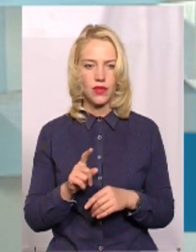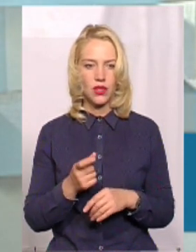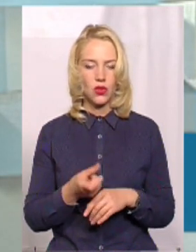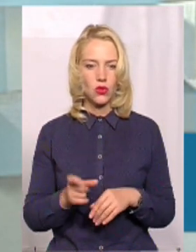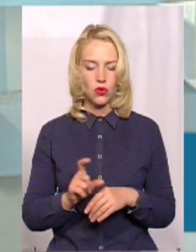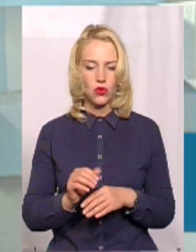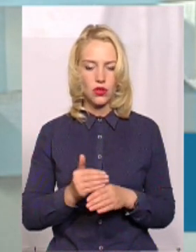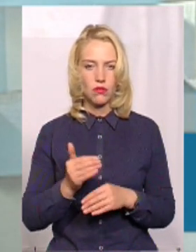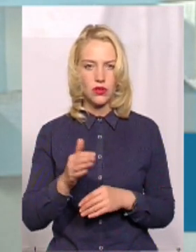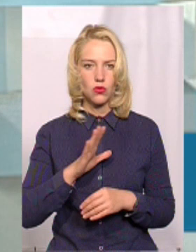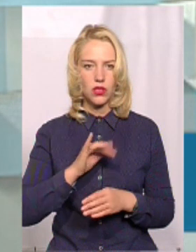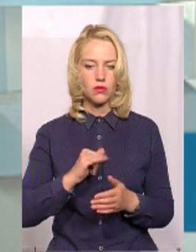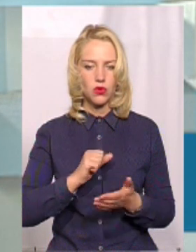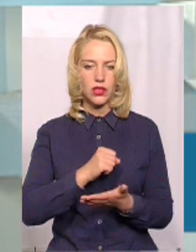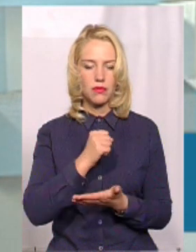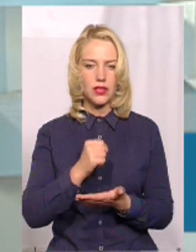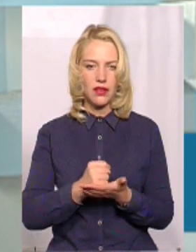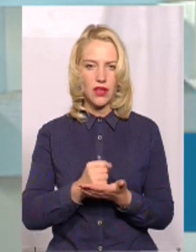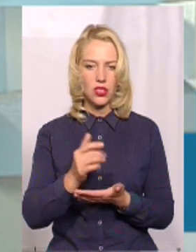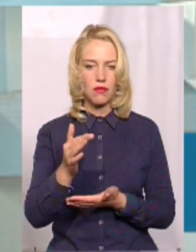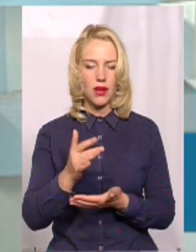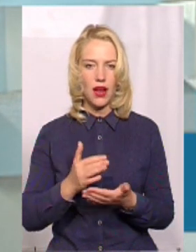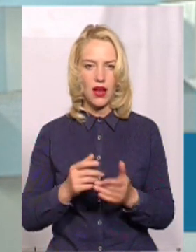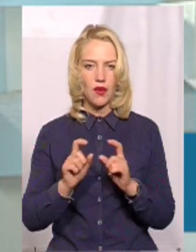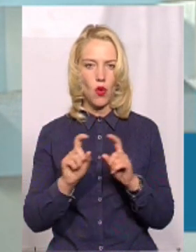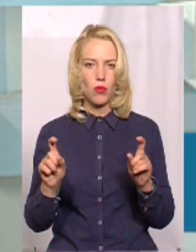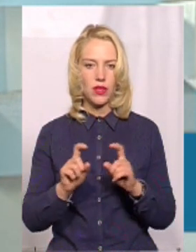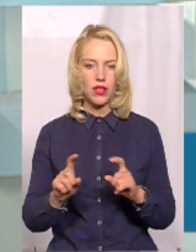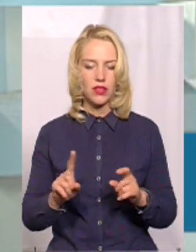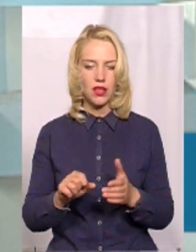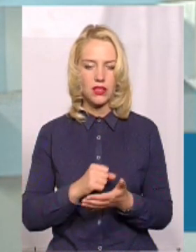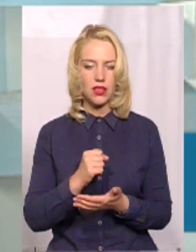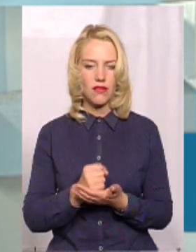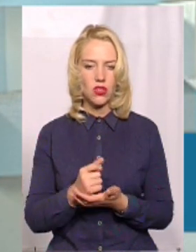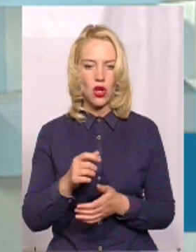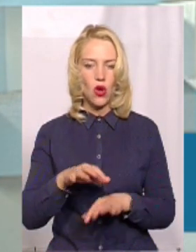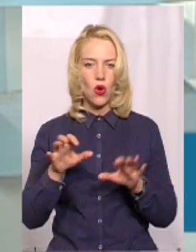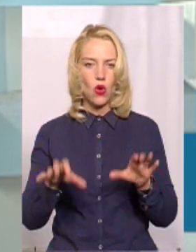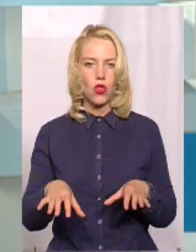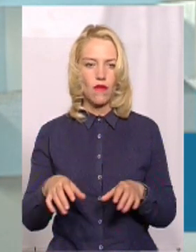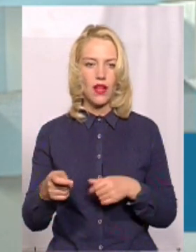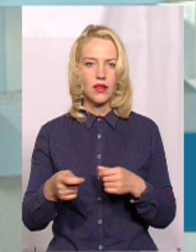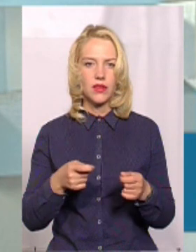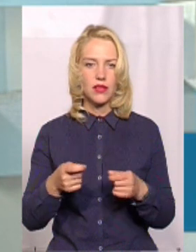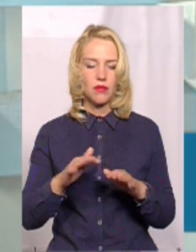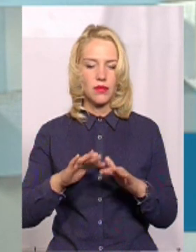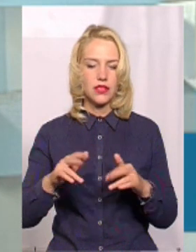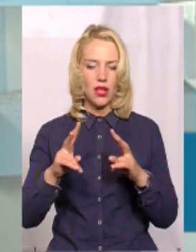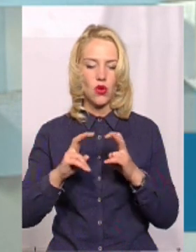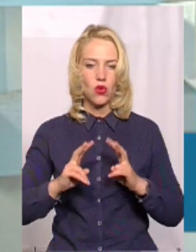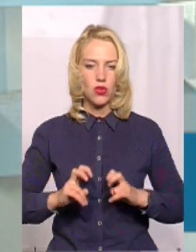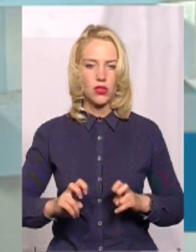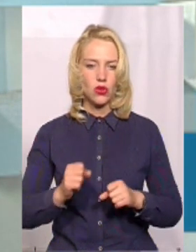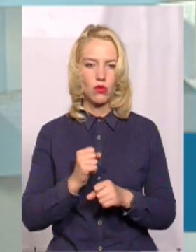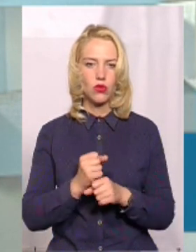дуже пізно у нас був затверджений перелік об'єктів, який затверджує голова адміністрації після розгляду робочої комісії